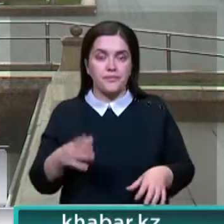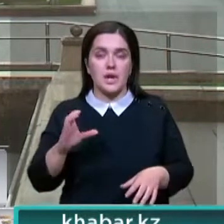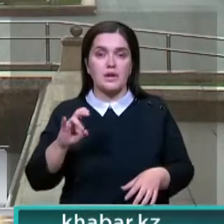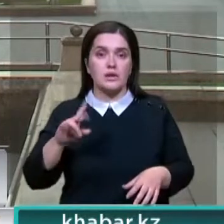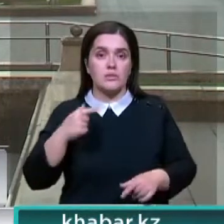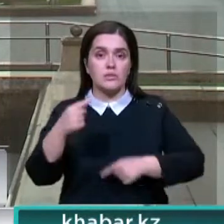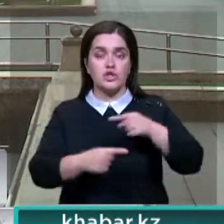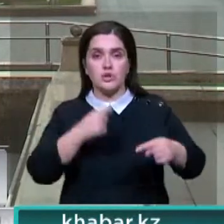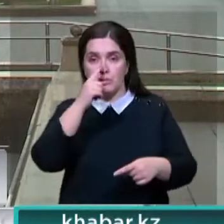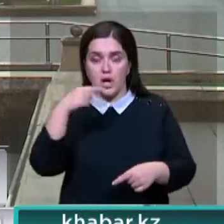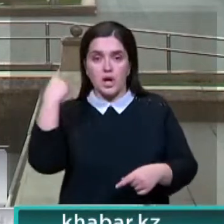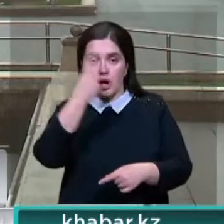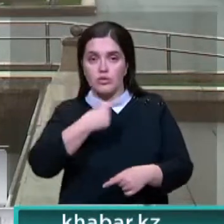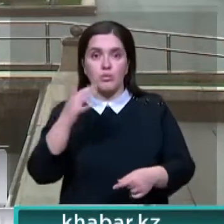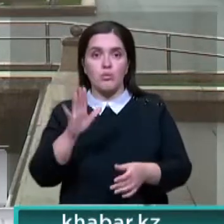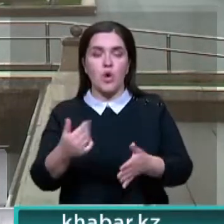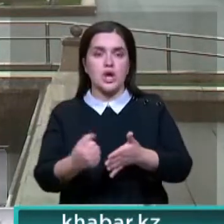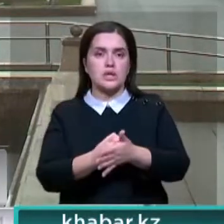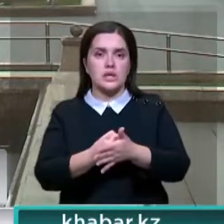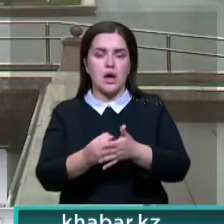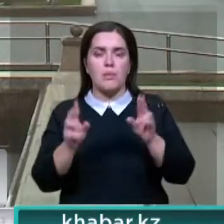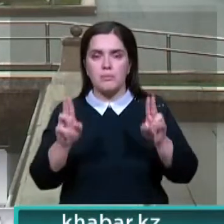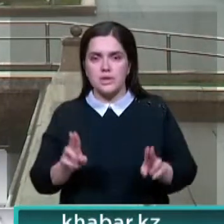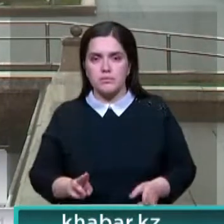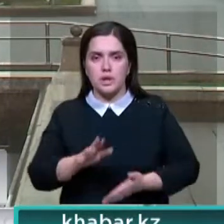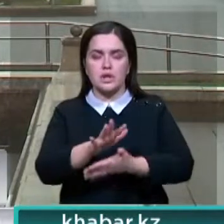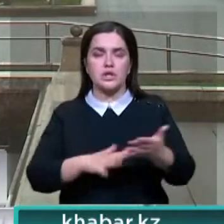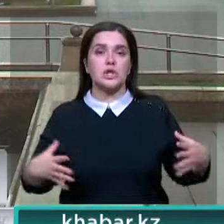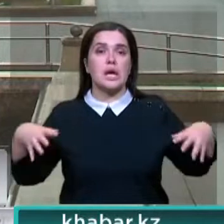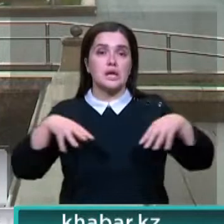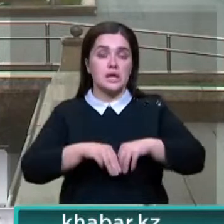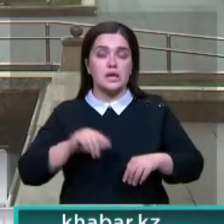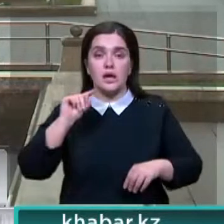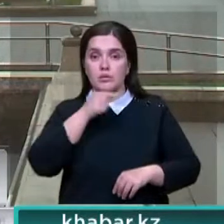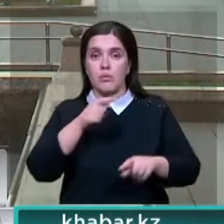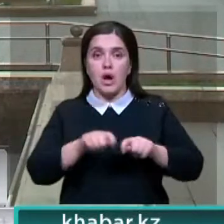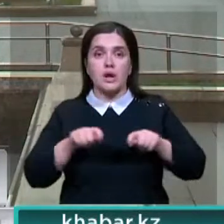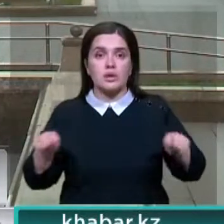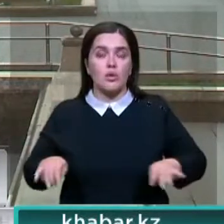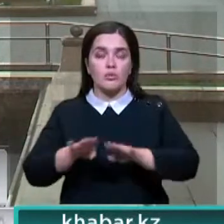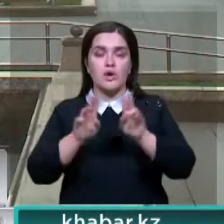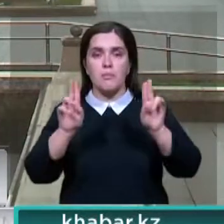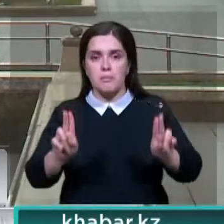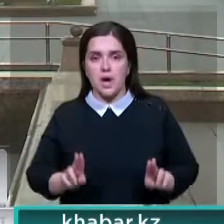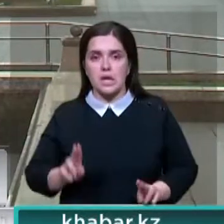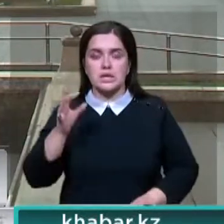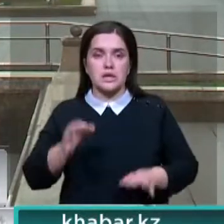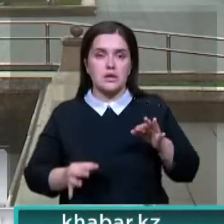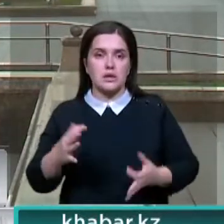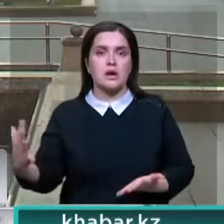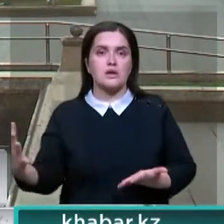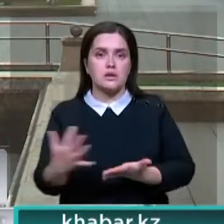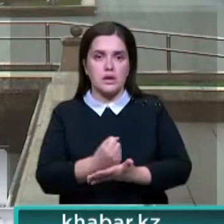году. Наша страна будет отстаивать принципы дальнейшей интеграции экономик, а также создания общих правил и стандартов по достижению